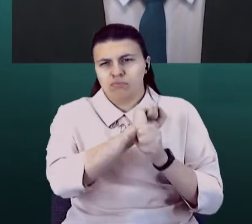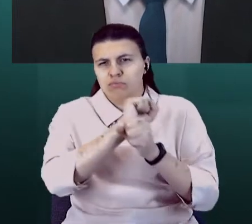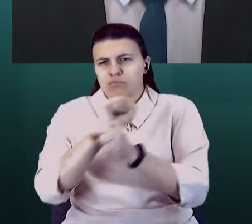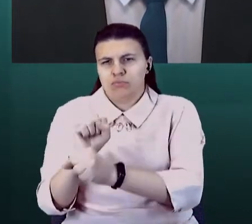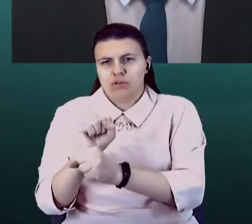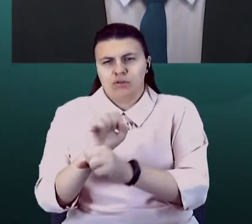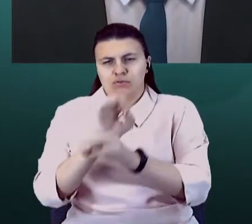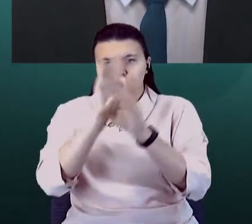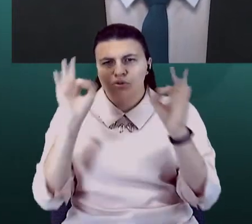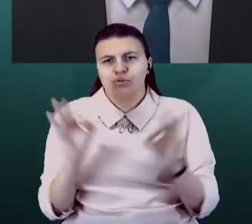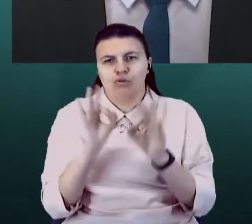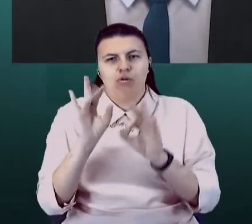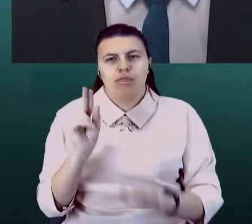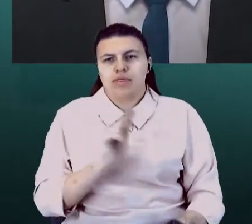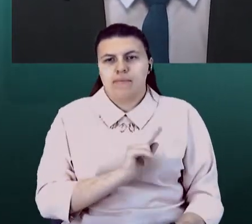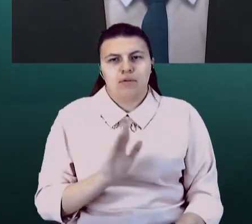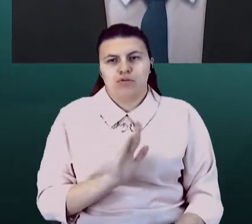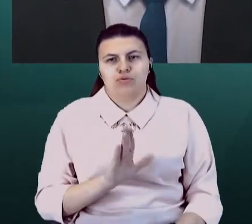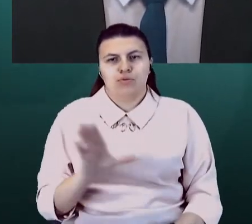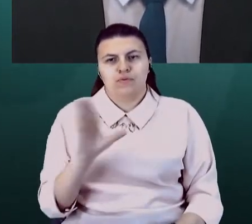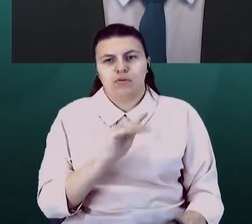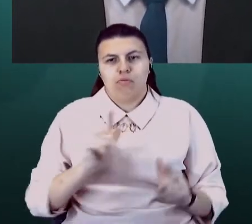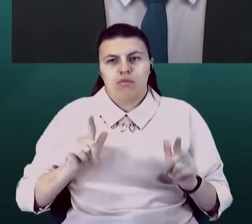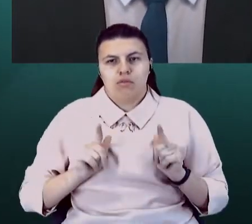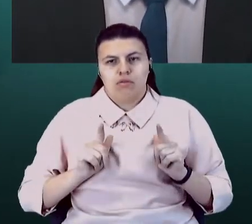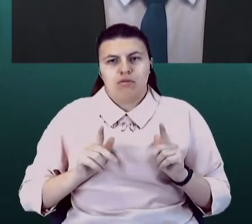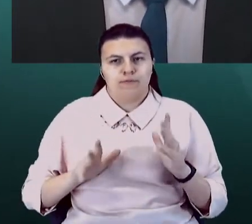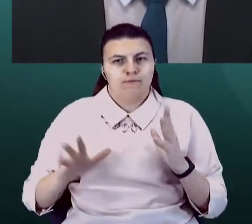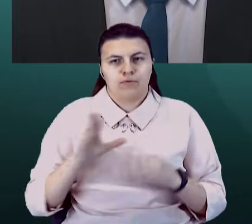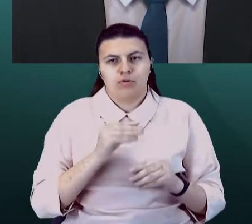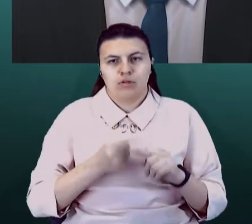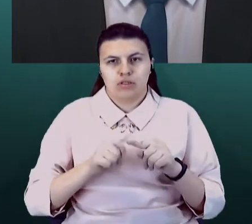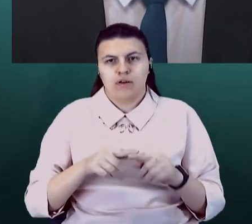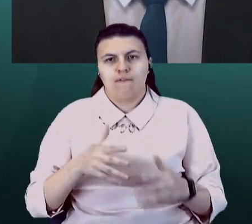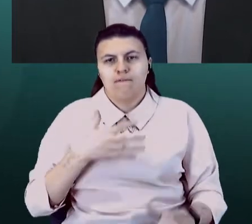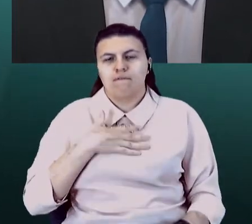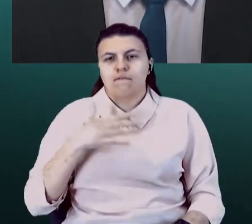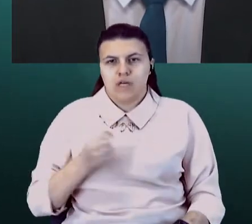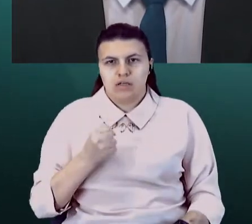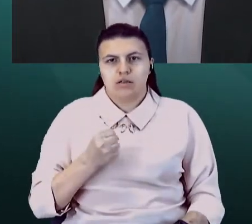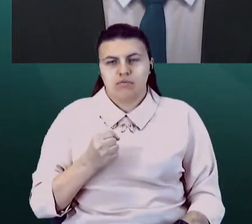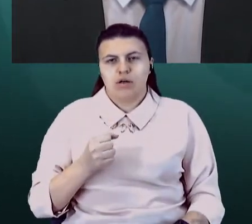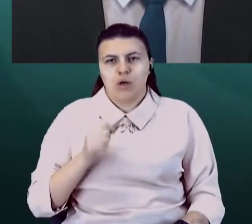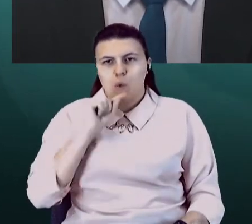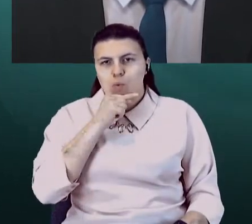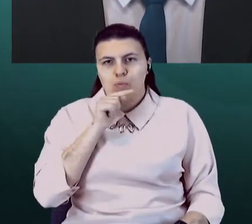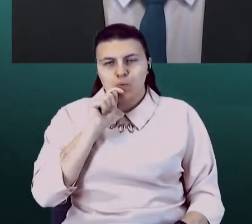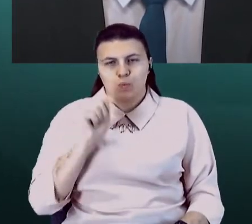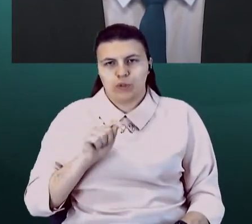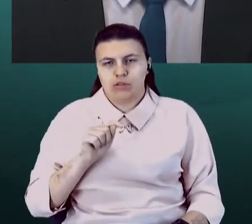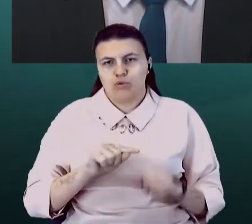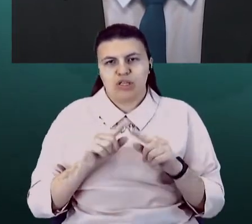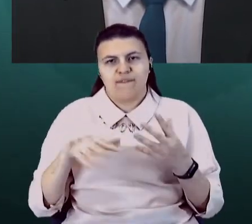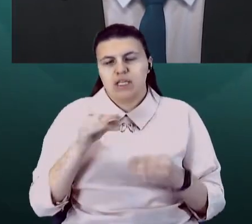працює. Чи витримає ця економіка України? От тут, скоріше за все, ні. Тому що, насправді,